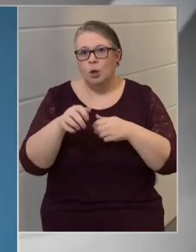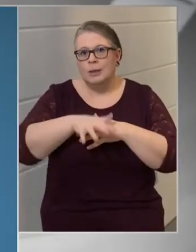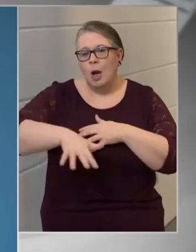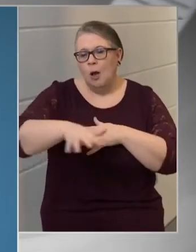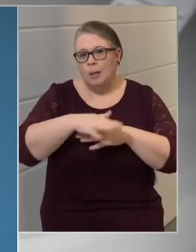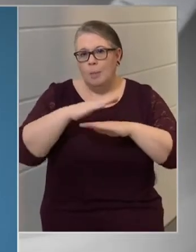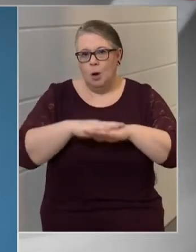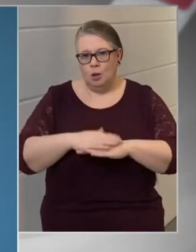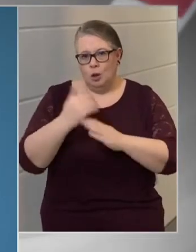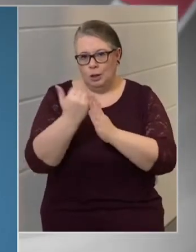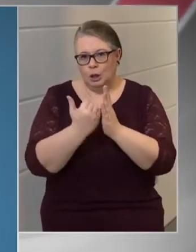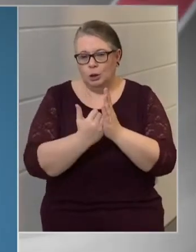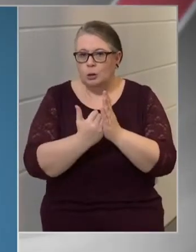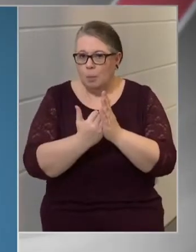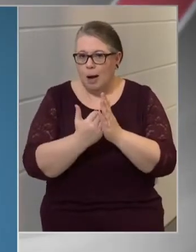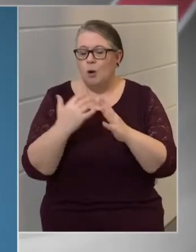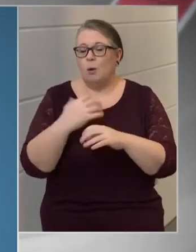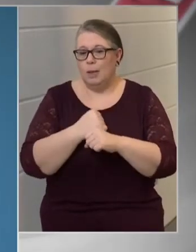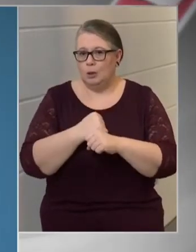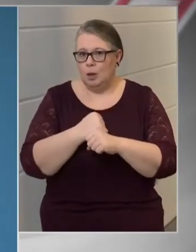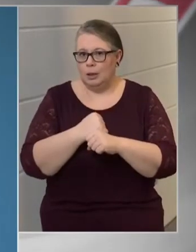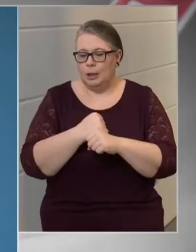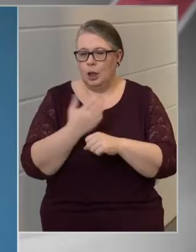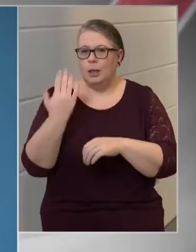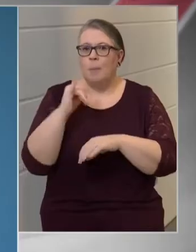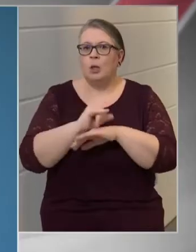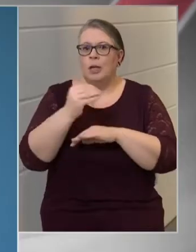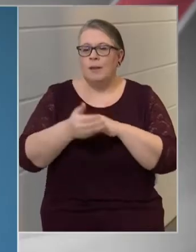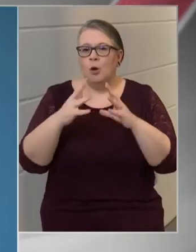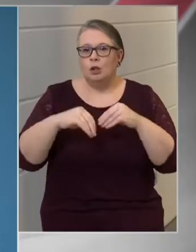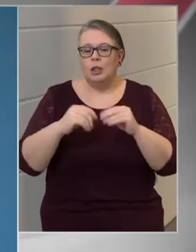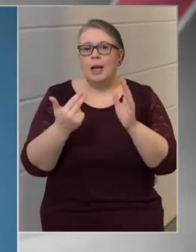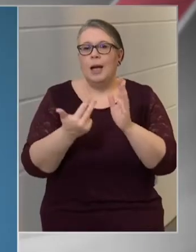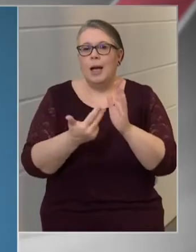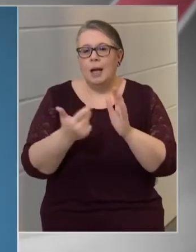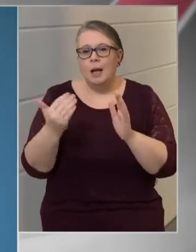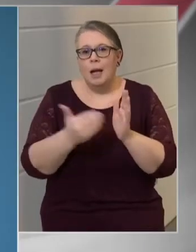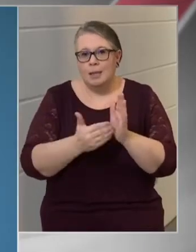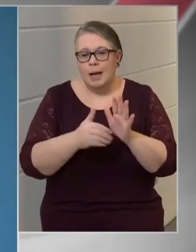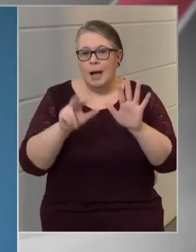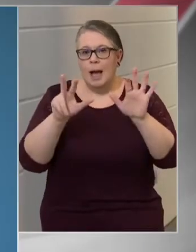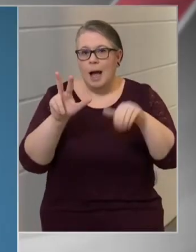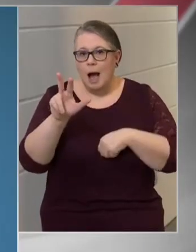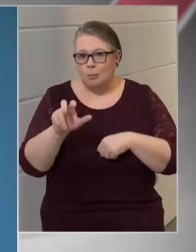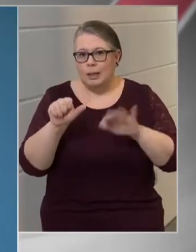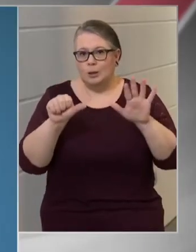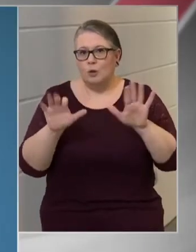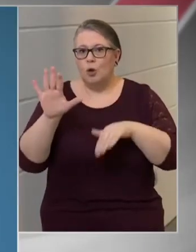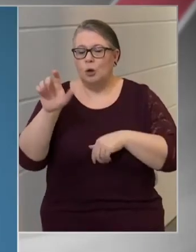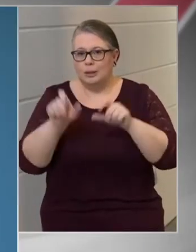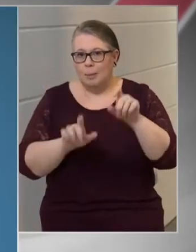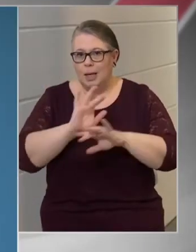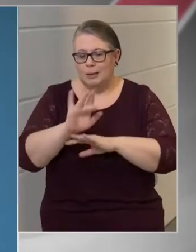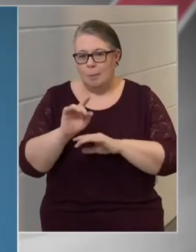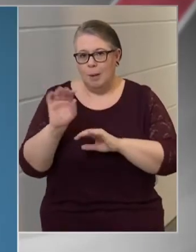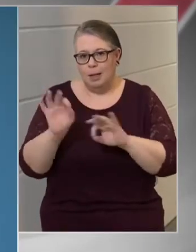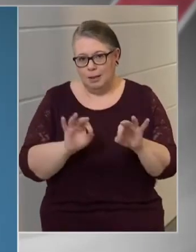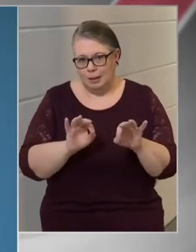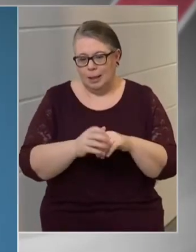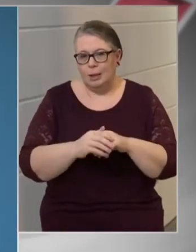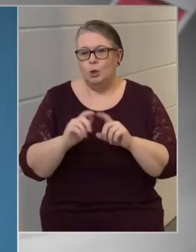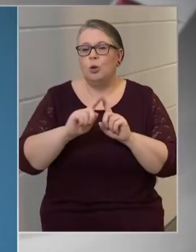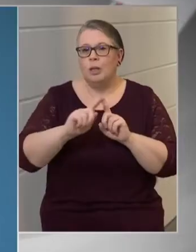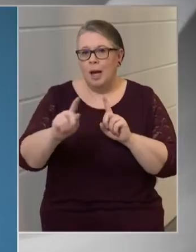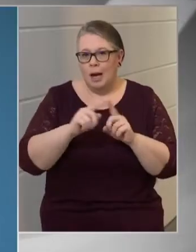magatartási szabályok betartását. Az elmúlt hétvégén összesen 1365 személye szemben intézkedtünk a kiárási